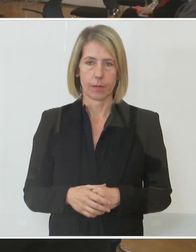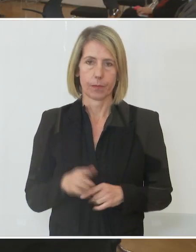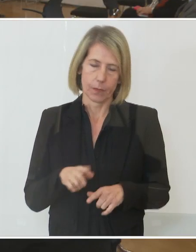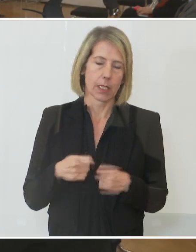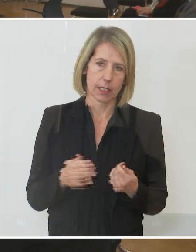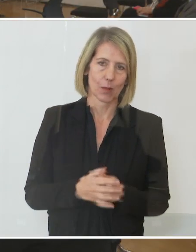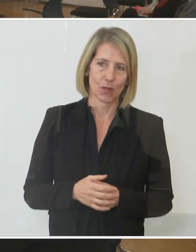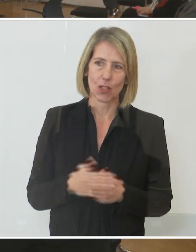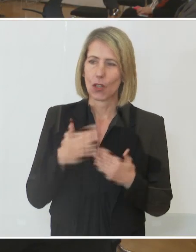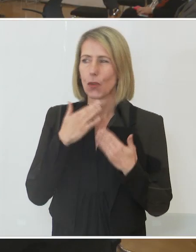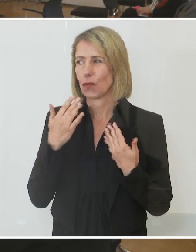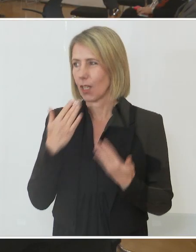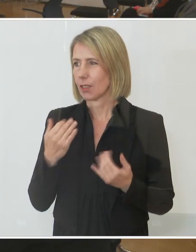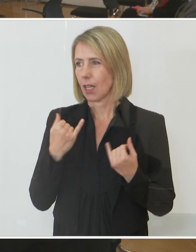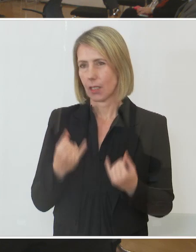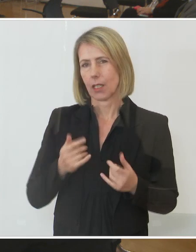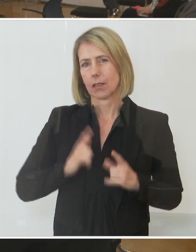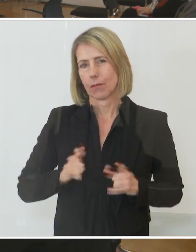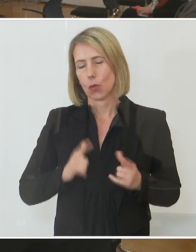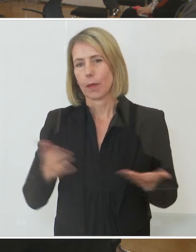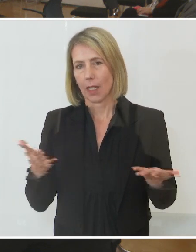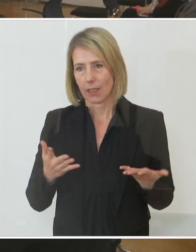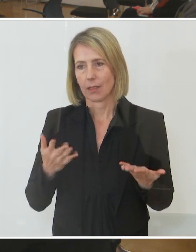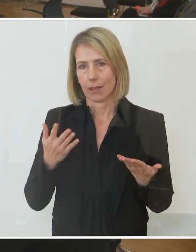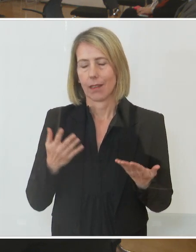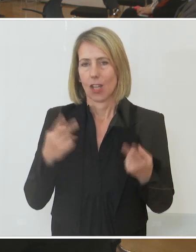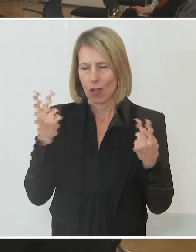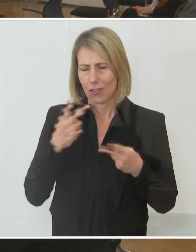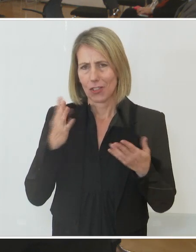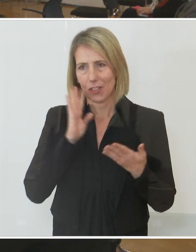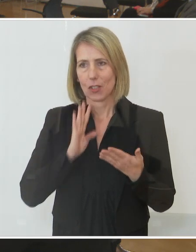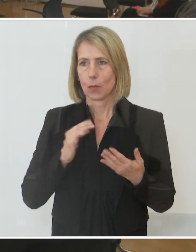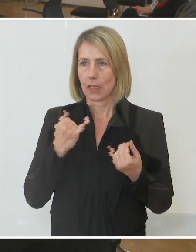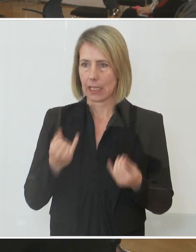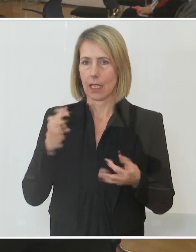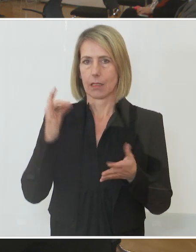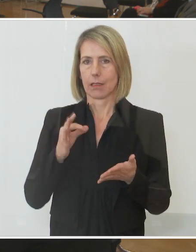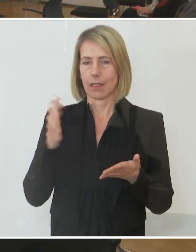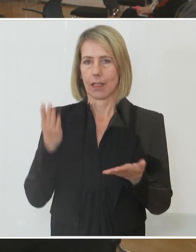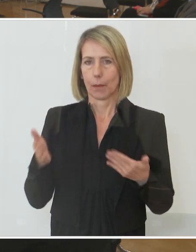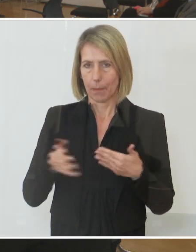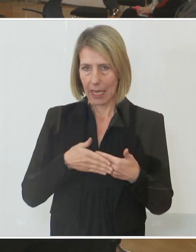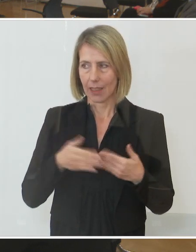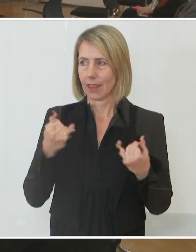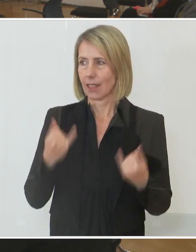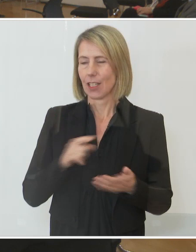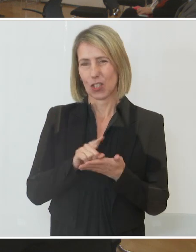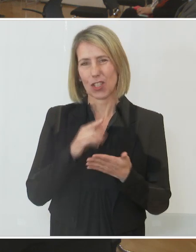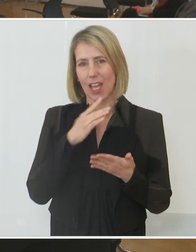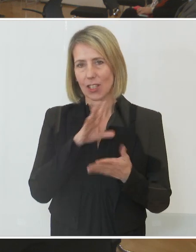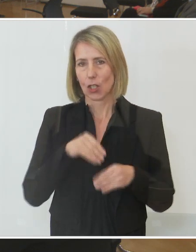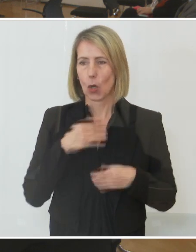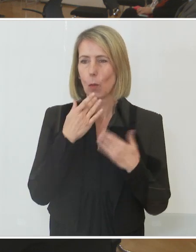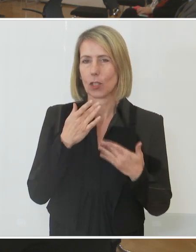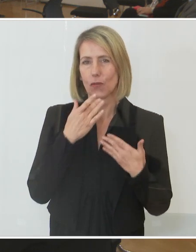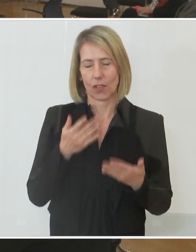Vielen Dank. Bitte um Verständnis, dass wir an dieser Stelle für heute einen Punkt machen. Danke, dass Sie sich die Zeit genommen haben, auch an einem Feiertag. Und